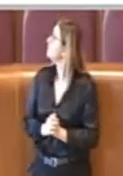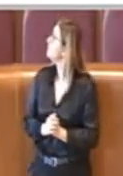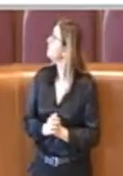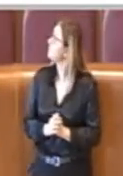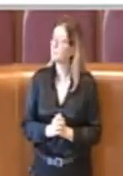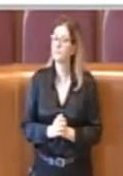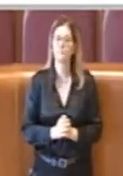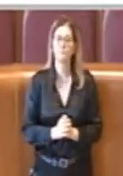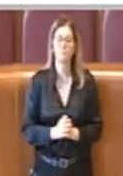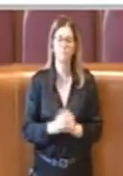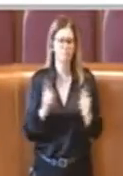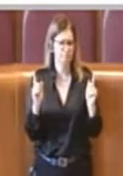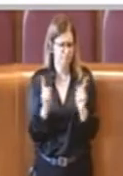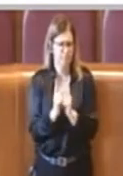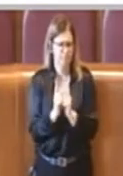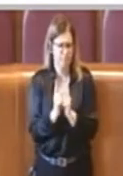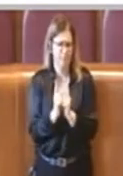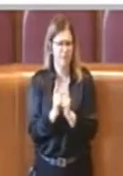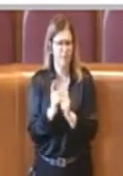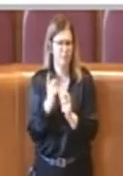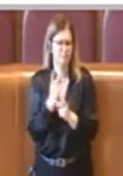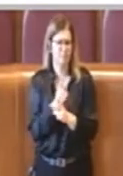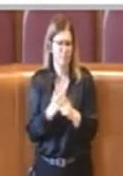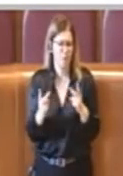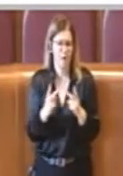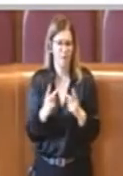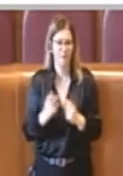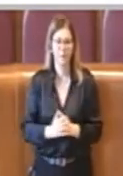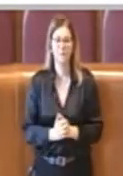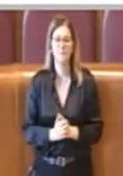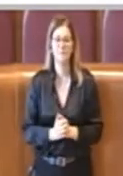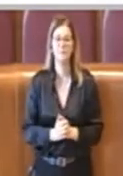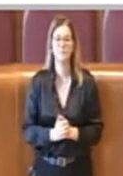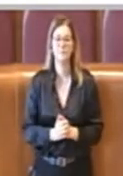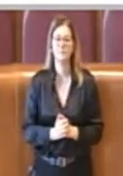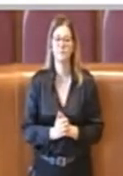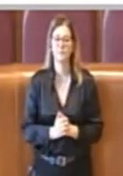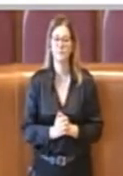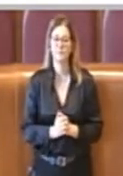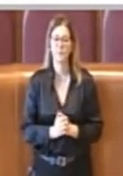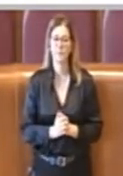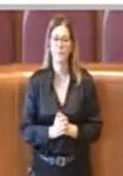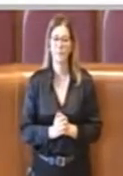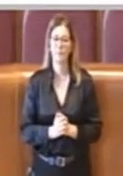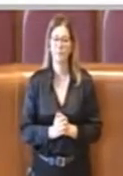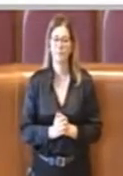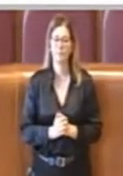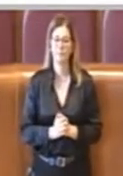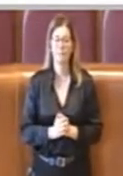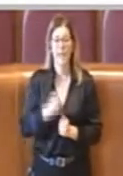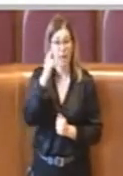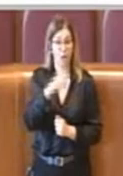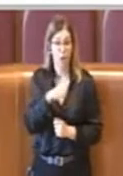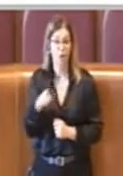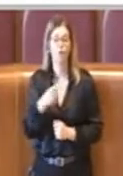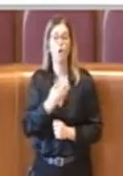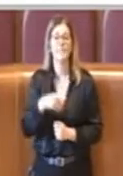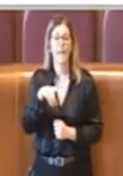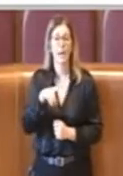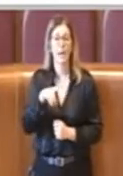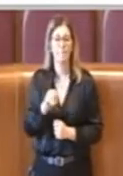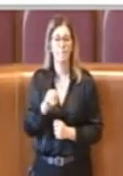Cercherò di essere più breve possibile. Ricordo al Consigliere Politi che